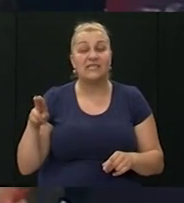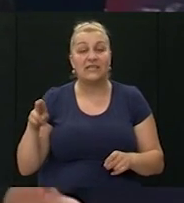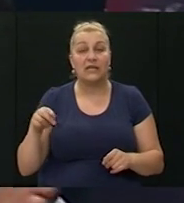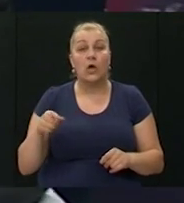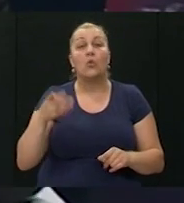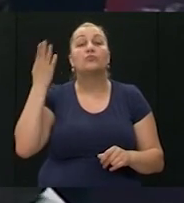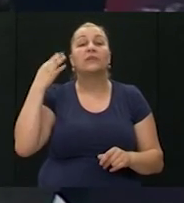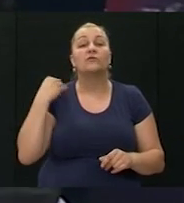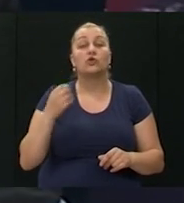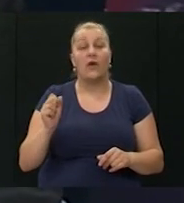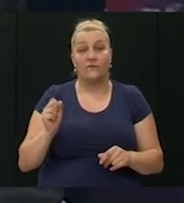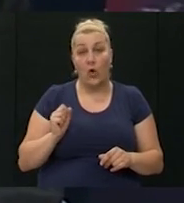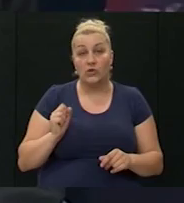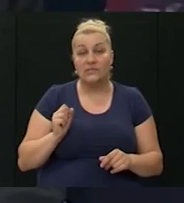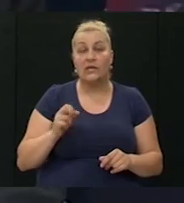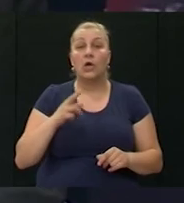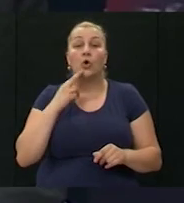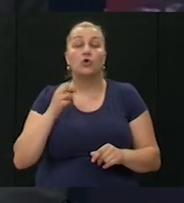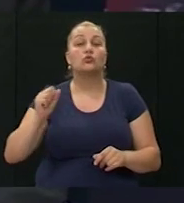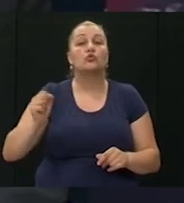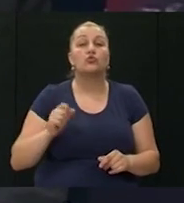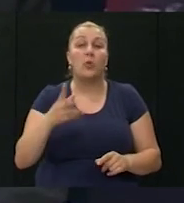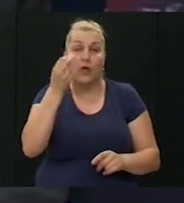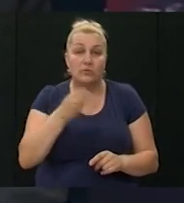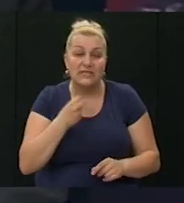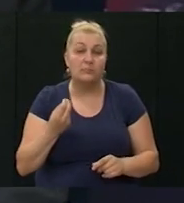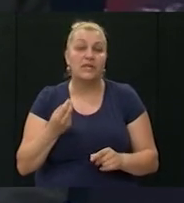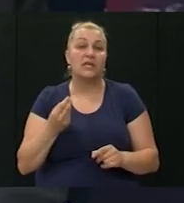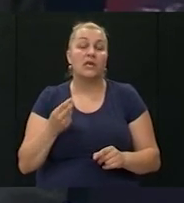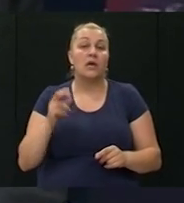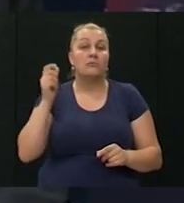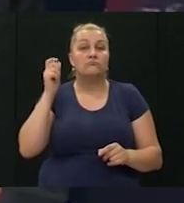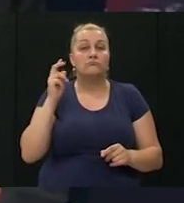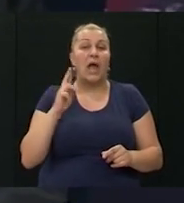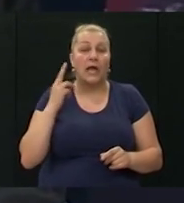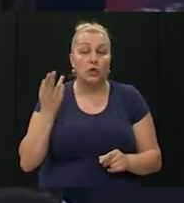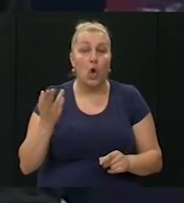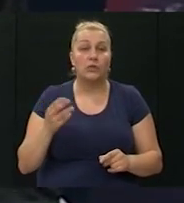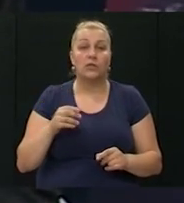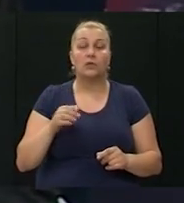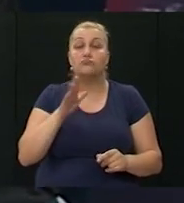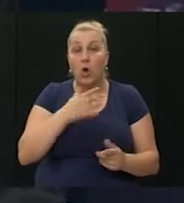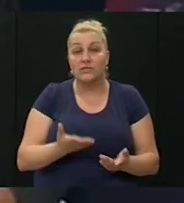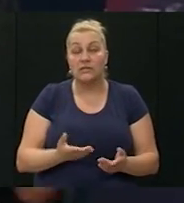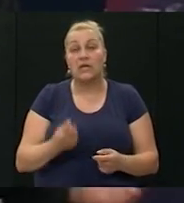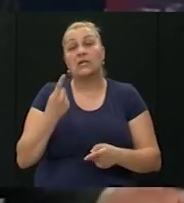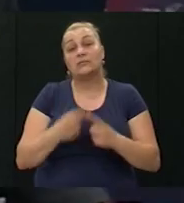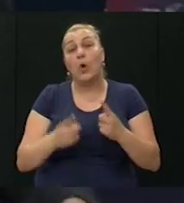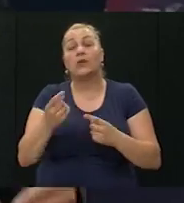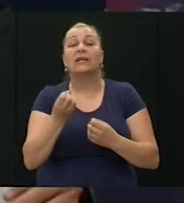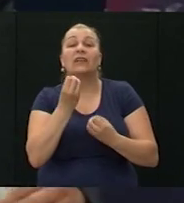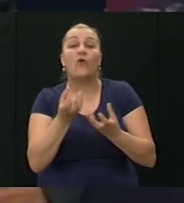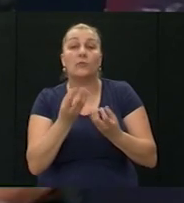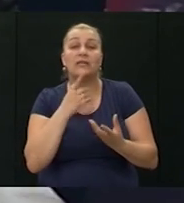tadašnji u bivšoj vojstja, koji su službovali u Srbiji, Makedoniji, Bosni, zbog dostupnih